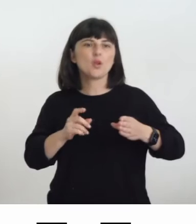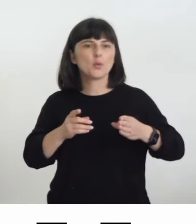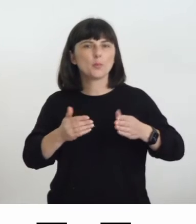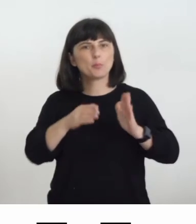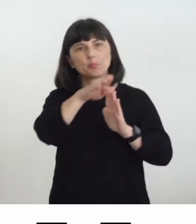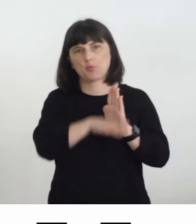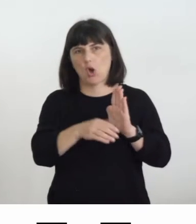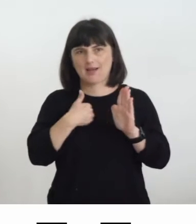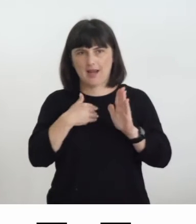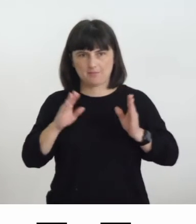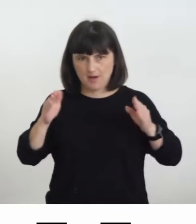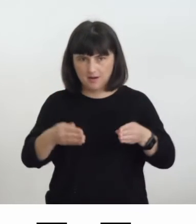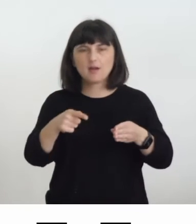programma in direzione dell'accessibilità.